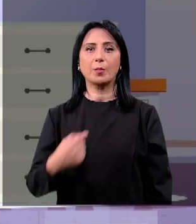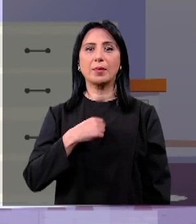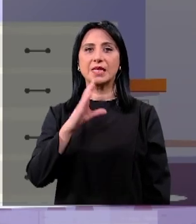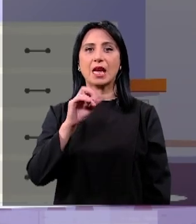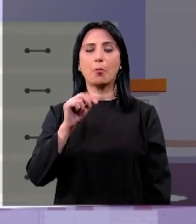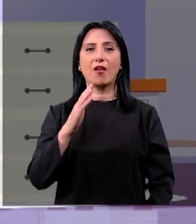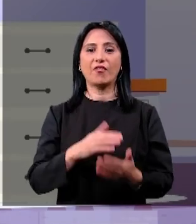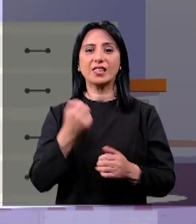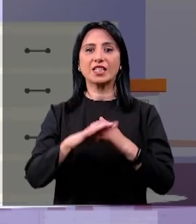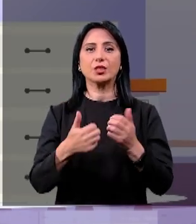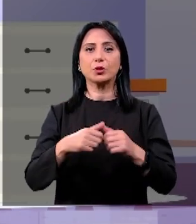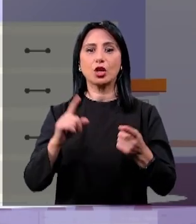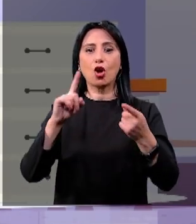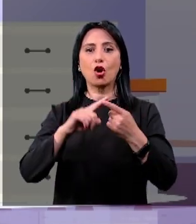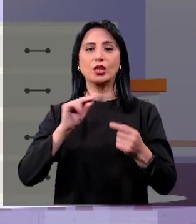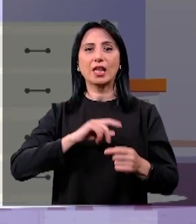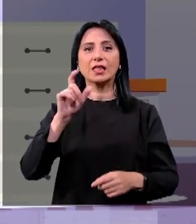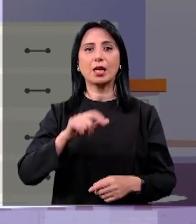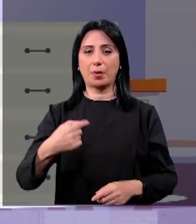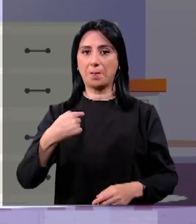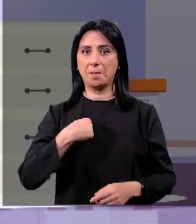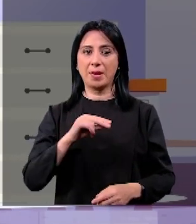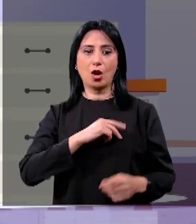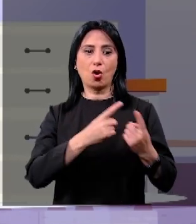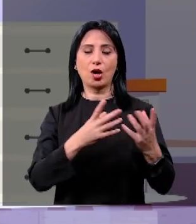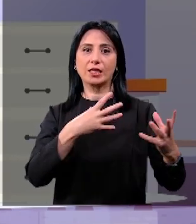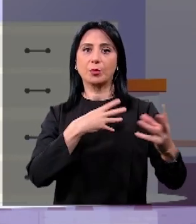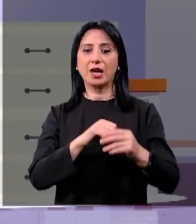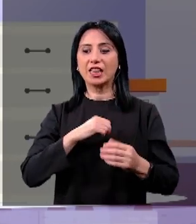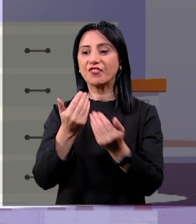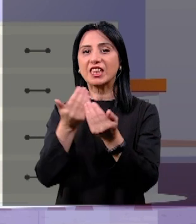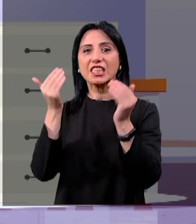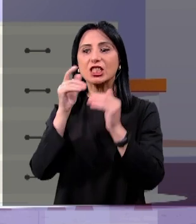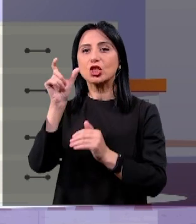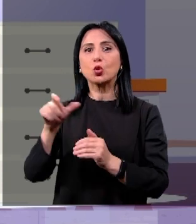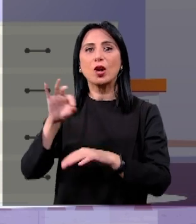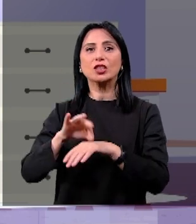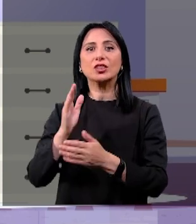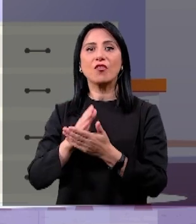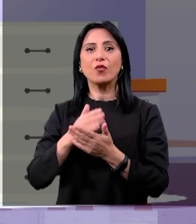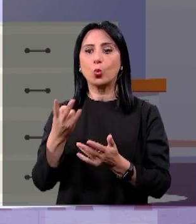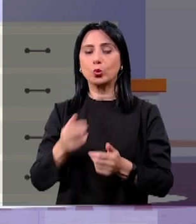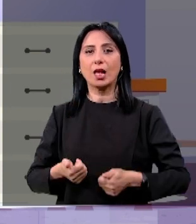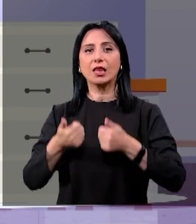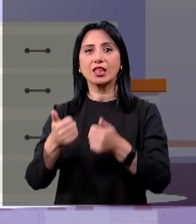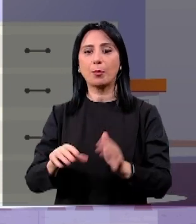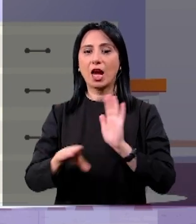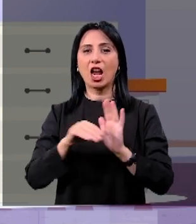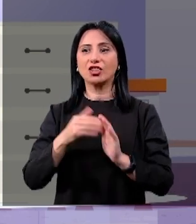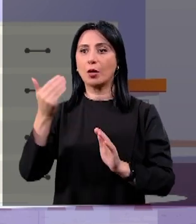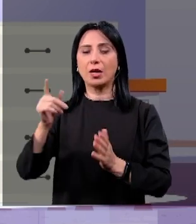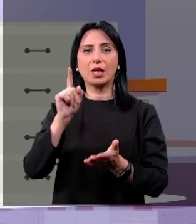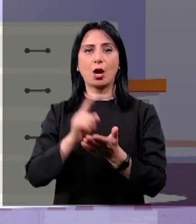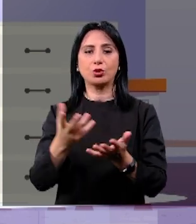Mən Sabayim. MSK-nın Əlaqə Mərkəzinin əməkdaşı və həmkarlarımla özünü təcriddə olan seçkilərə yardım etməliyəm ki,